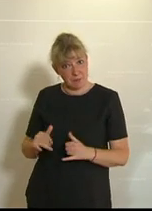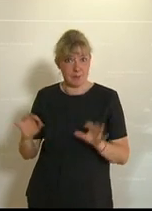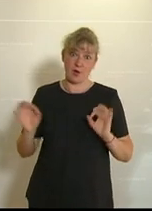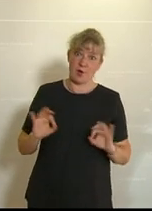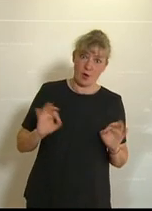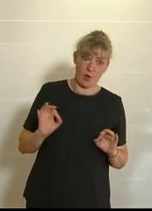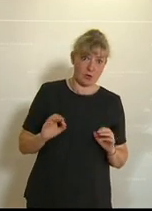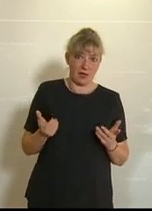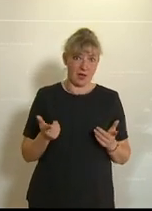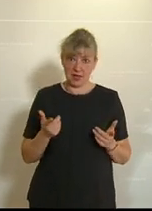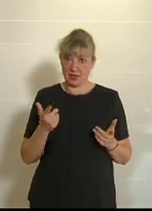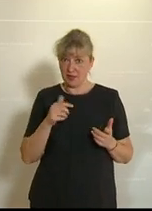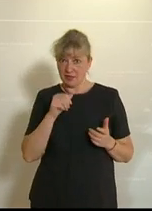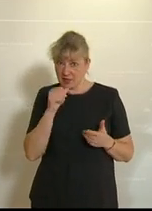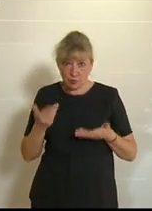zu sehr davon unterscheiden?